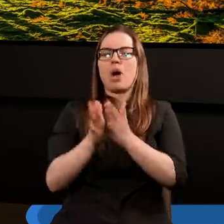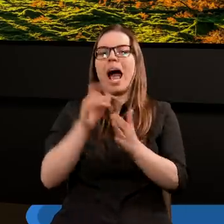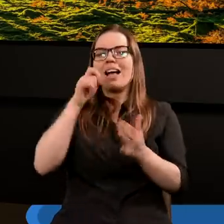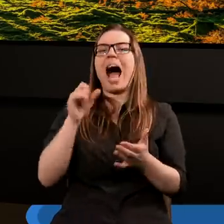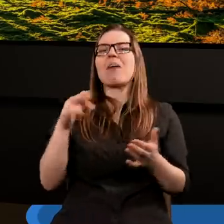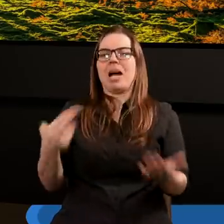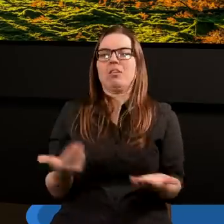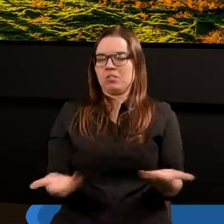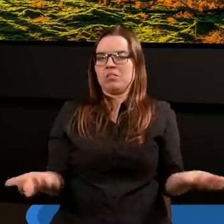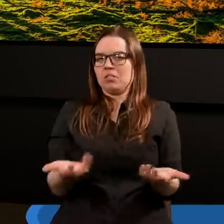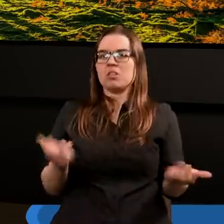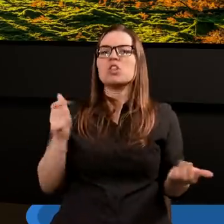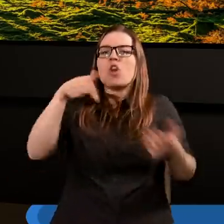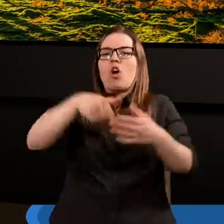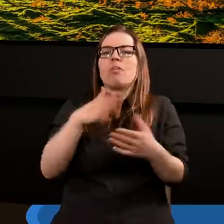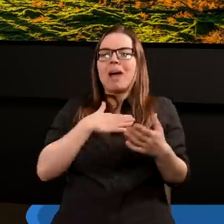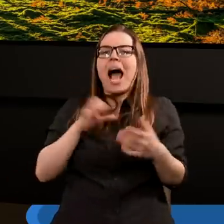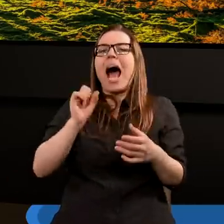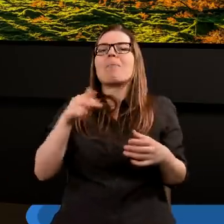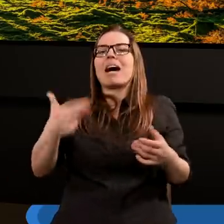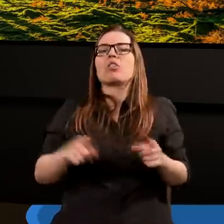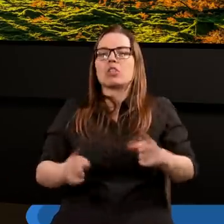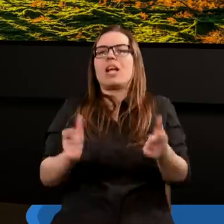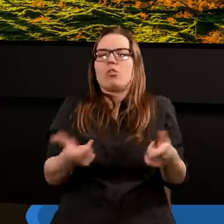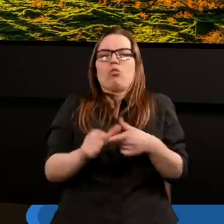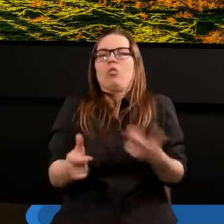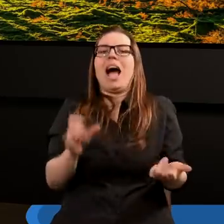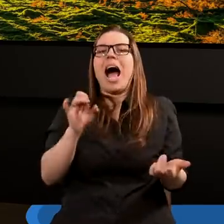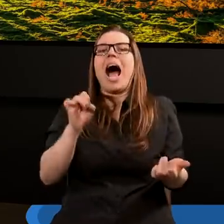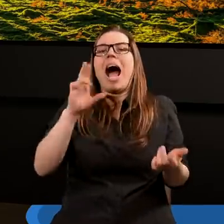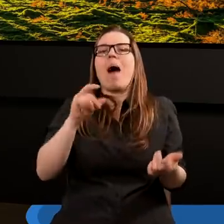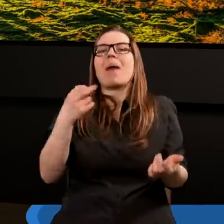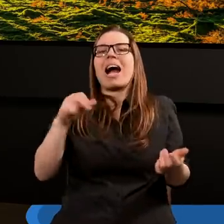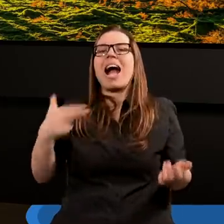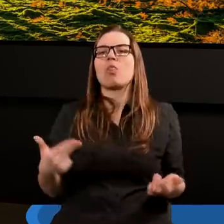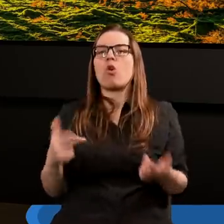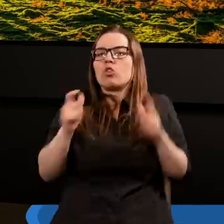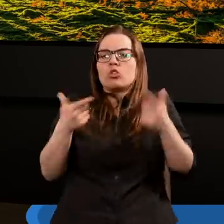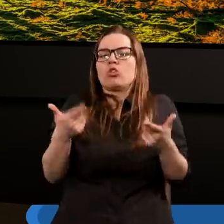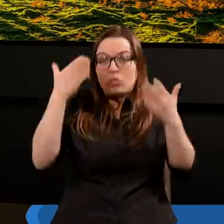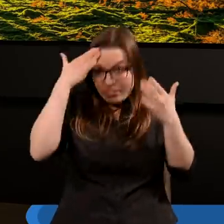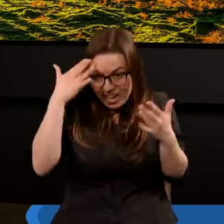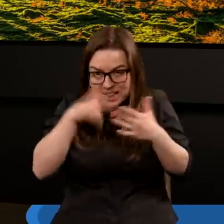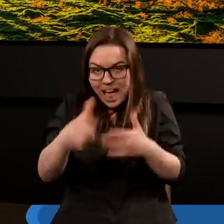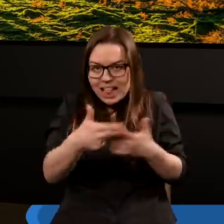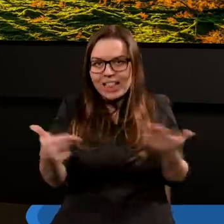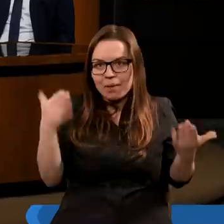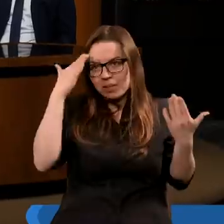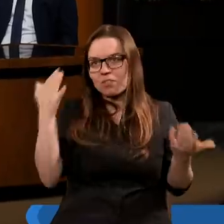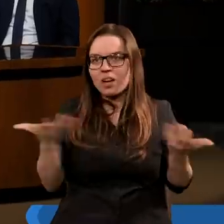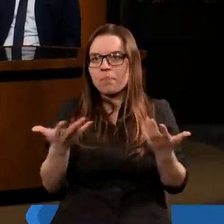Co tam w tym Armagedonie ma się dziać? Co to w ogóle jest ten Armagedon? Czy wiemy cokolwiek na ten temat?